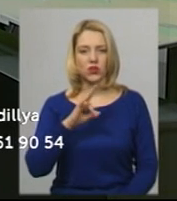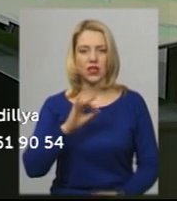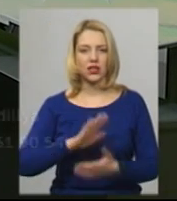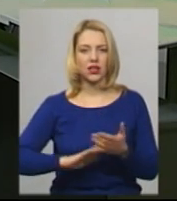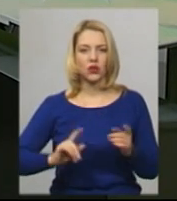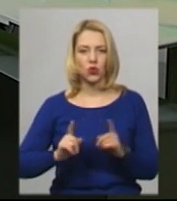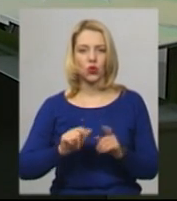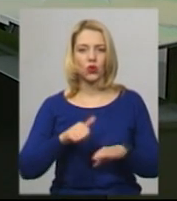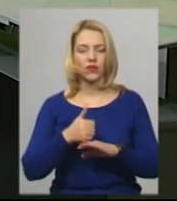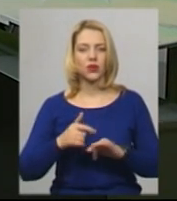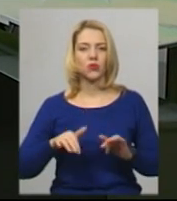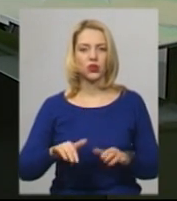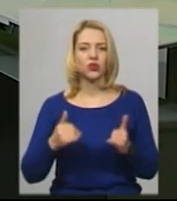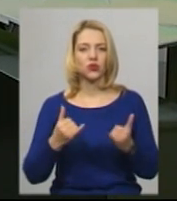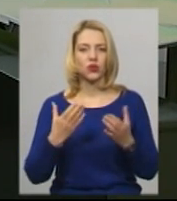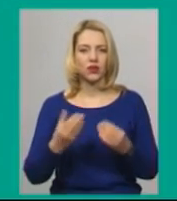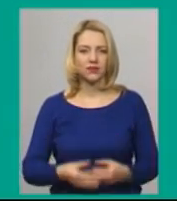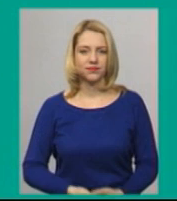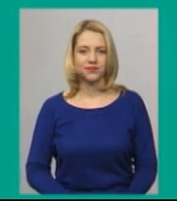Далі коротко про головні події цього дня.